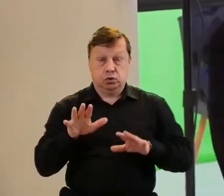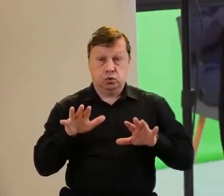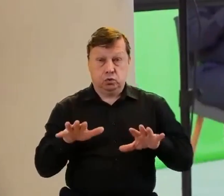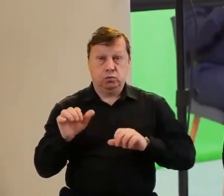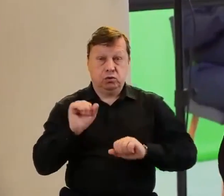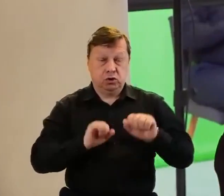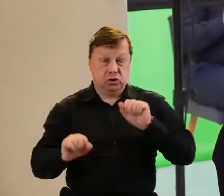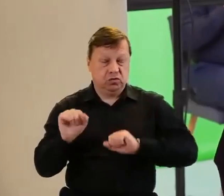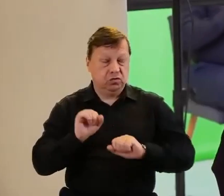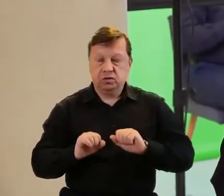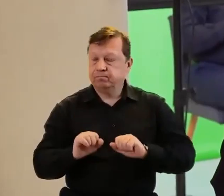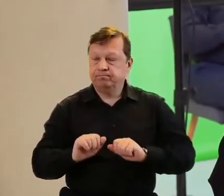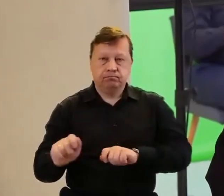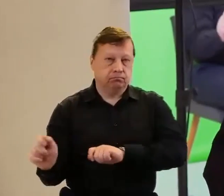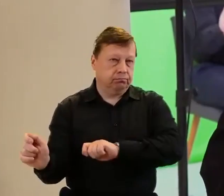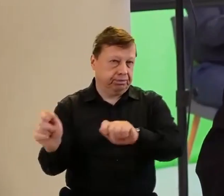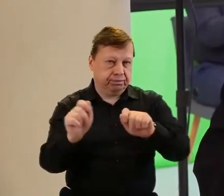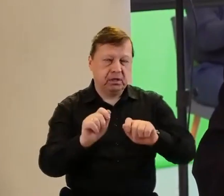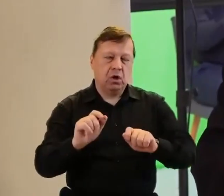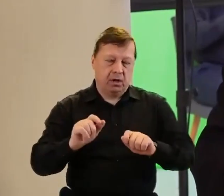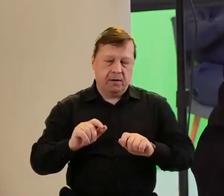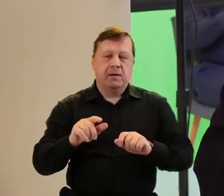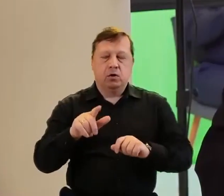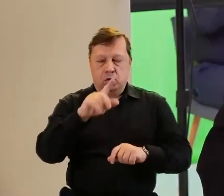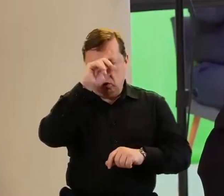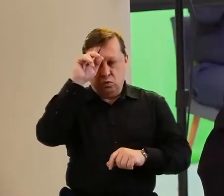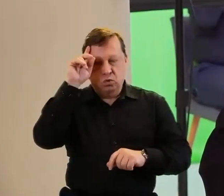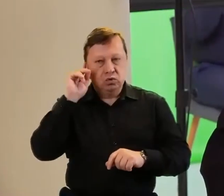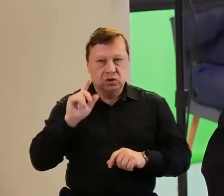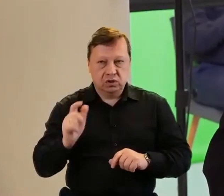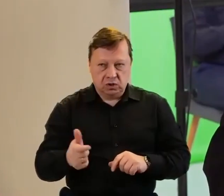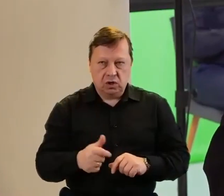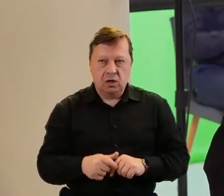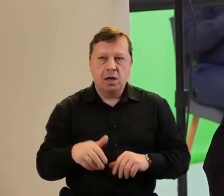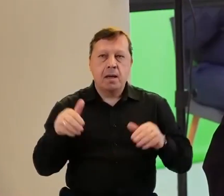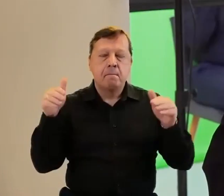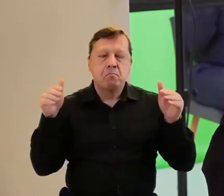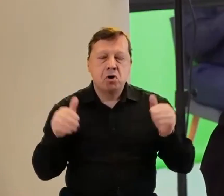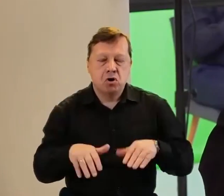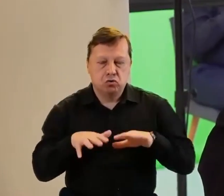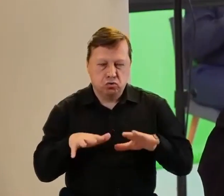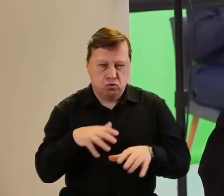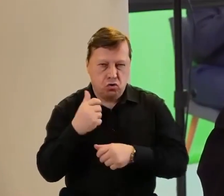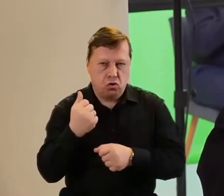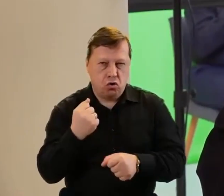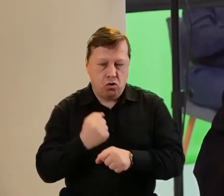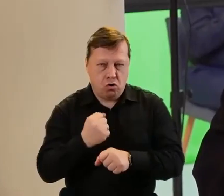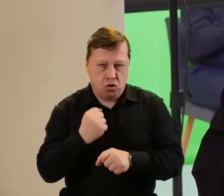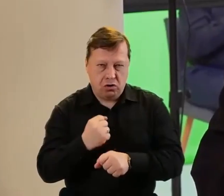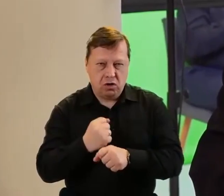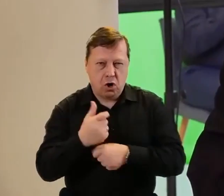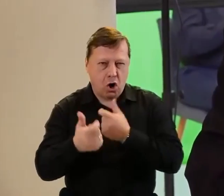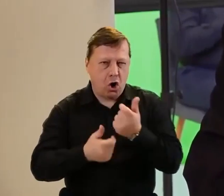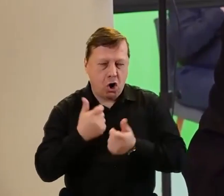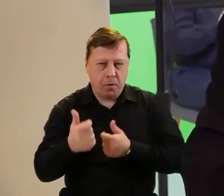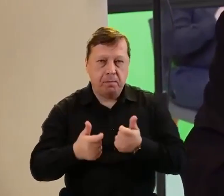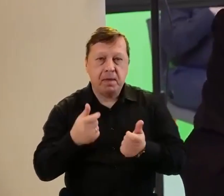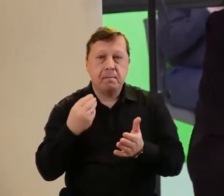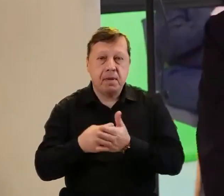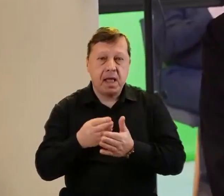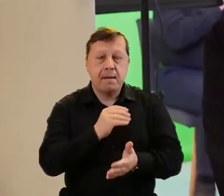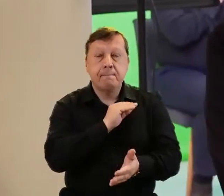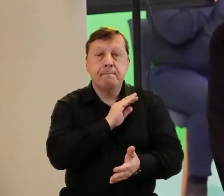przekonywaliśmy ludzie, oni się sami przekonywali, że mnóstwo rzeczy mogą zrobić bez pieniędzy, z innymi,